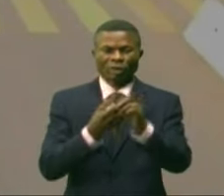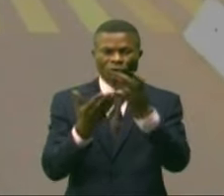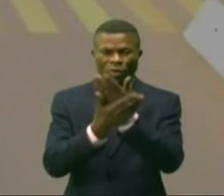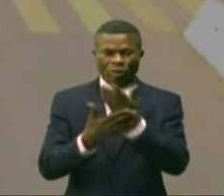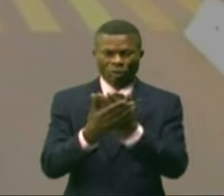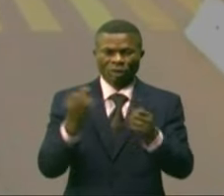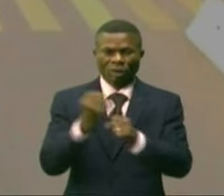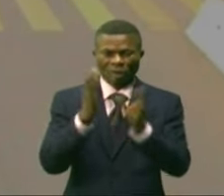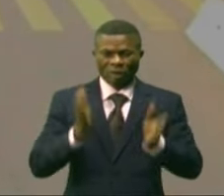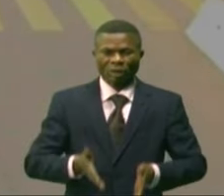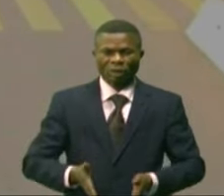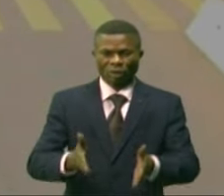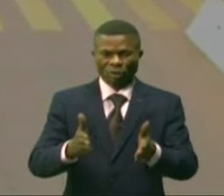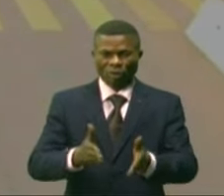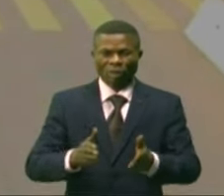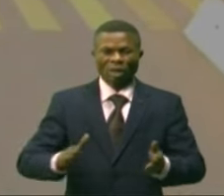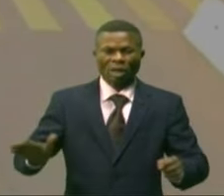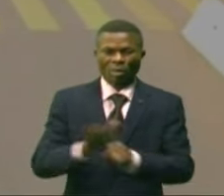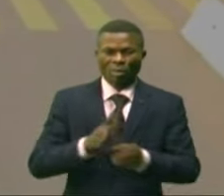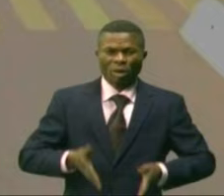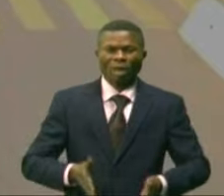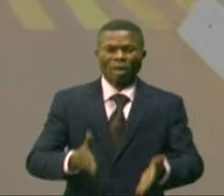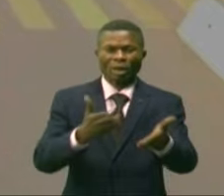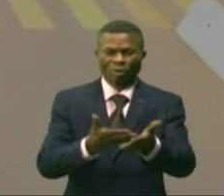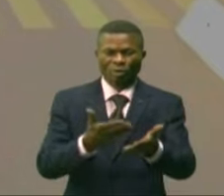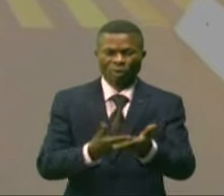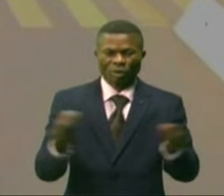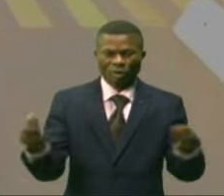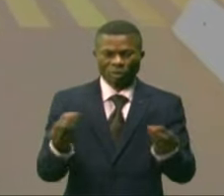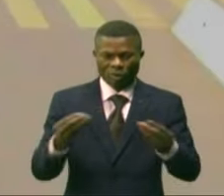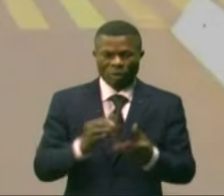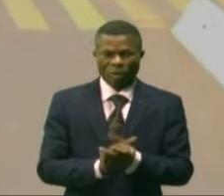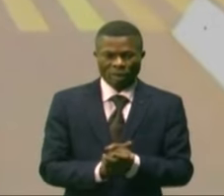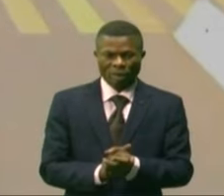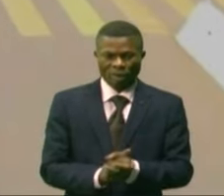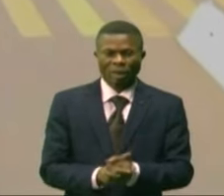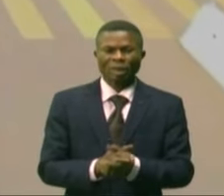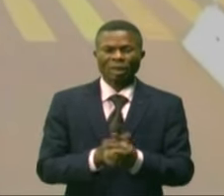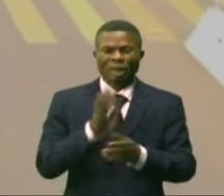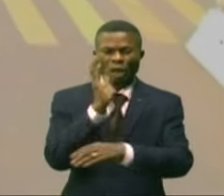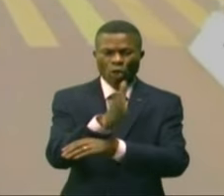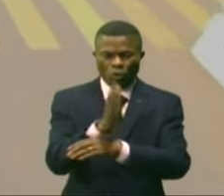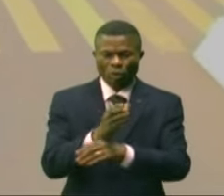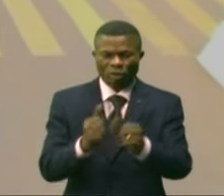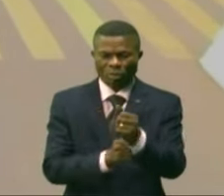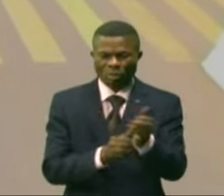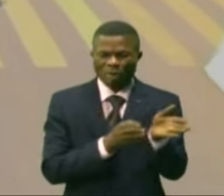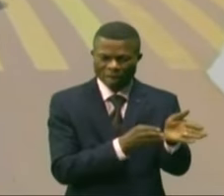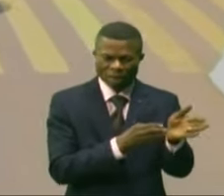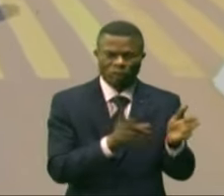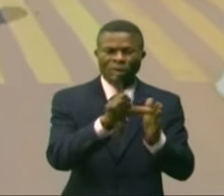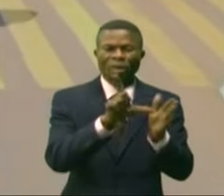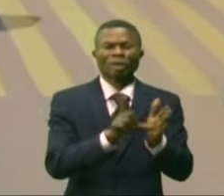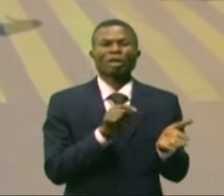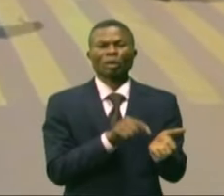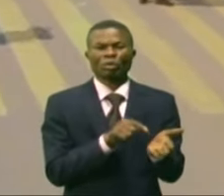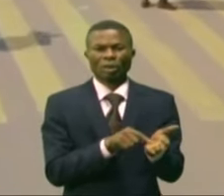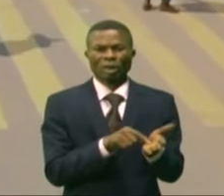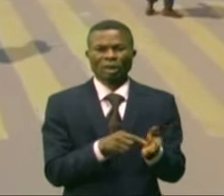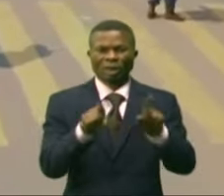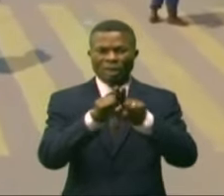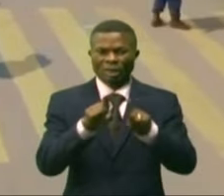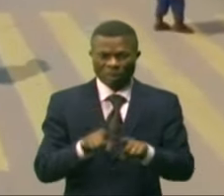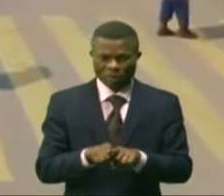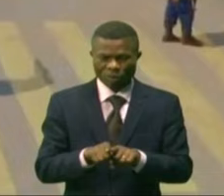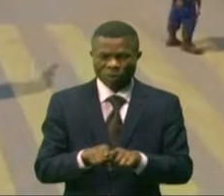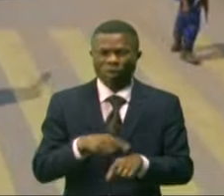agents de l'ordre étaient mobilisés sur les routes de cette ville pour s'ensuiser et orienter les passagers sur de nouvelles mesures qui doivent prendre